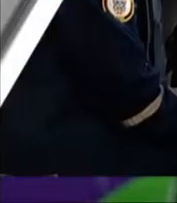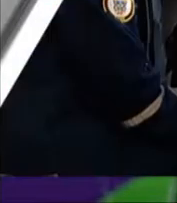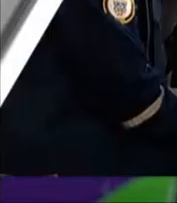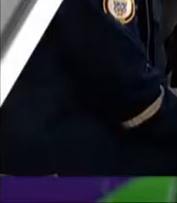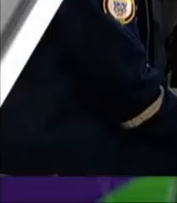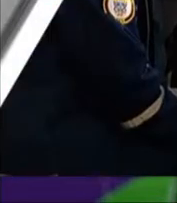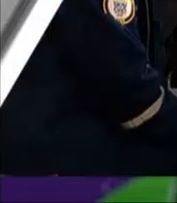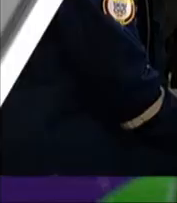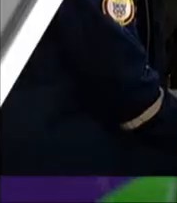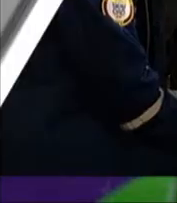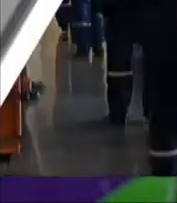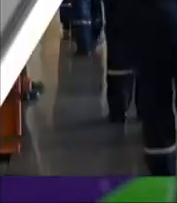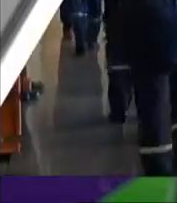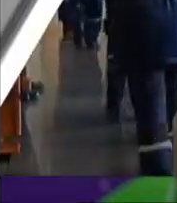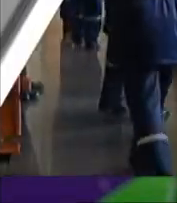допомогу вони отримують?